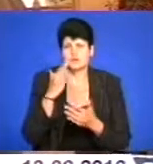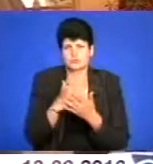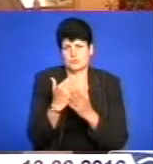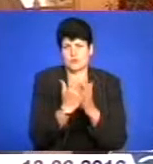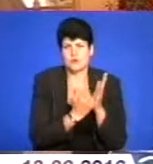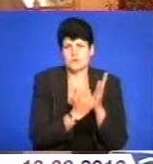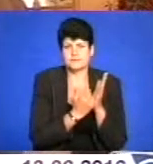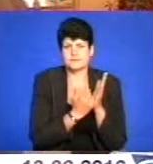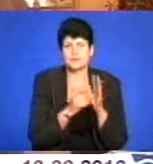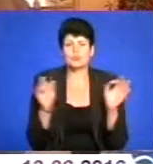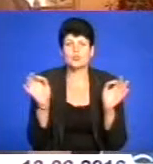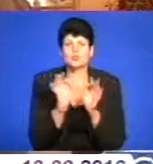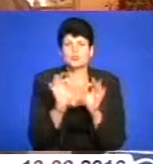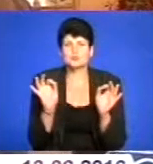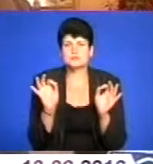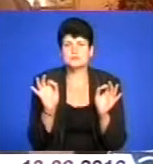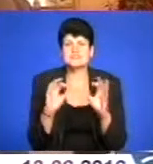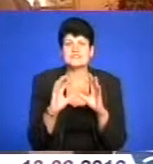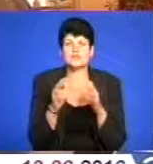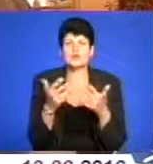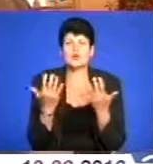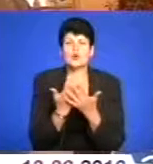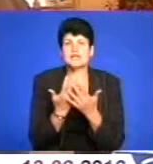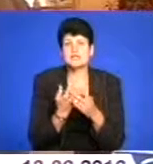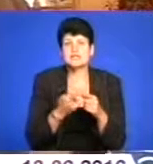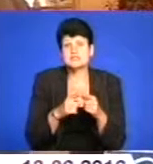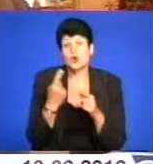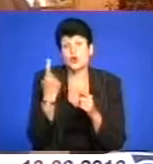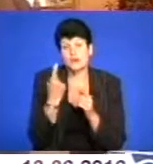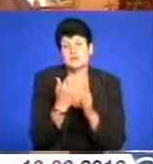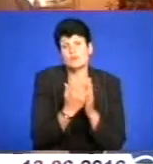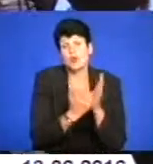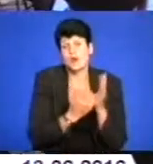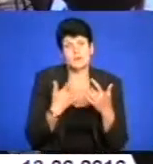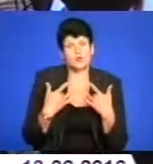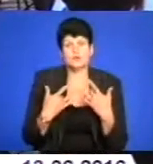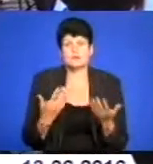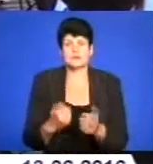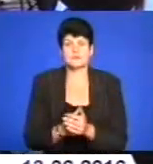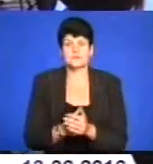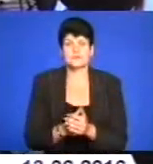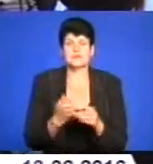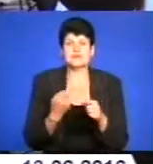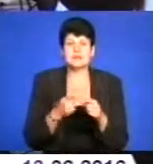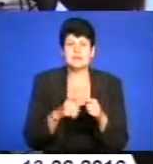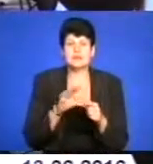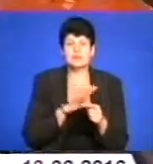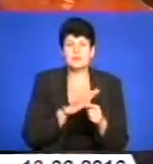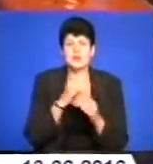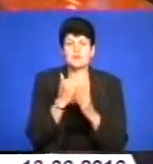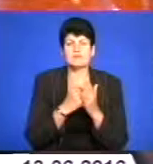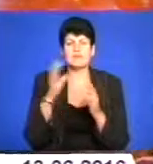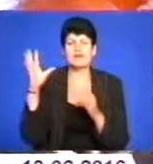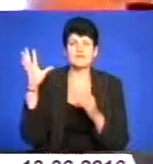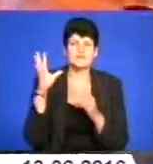є, тому музика світового кіно – це одне з програмних концертів. Це була програма для всіх поколінь, яка